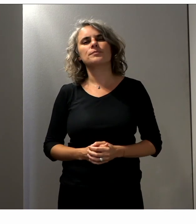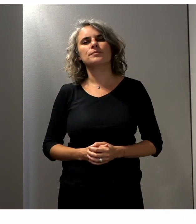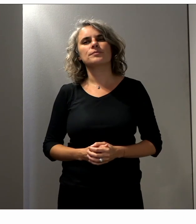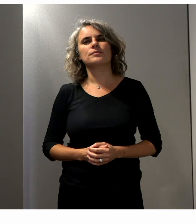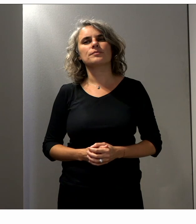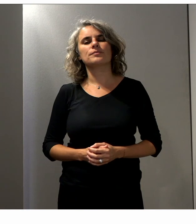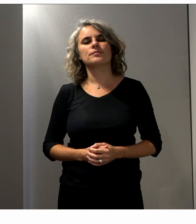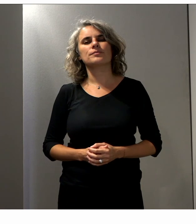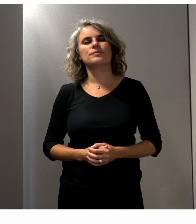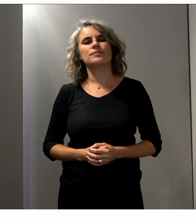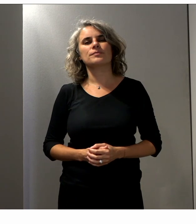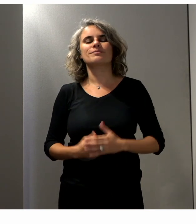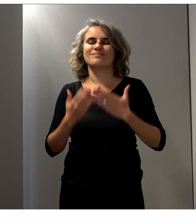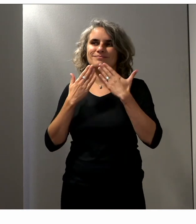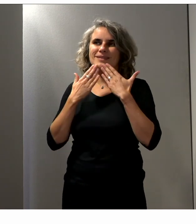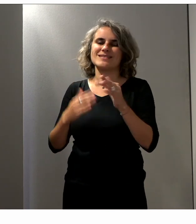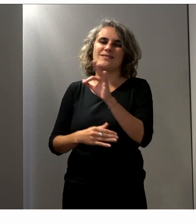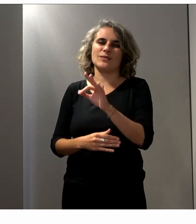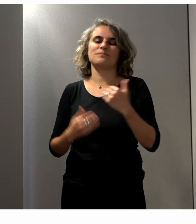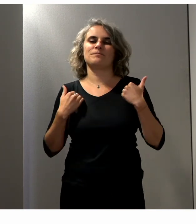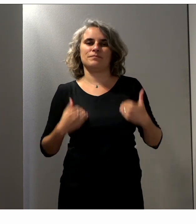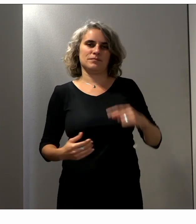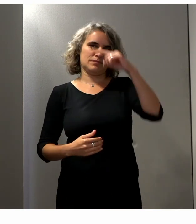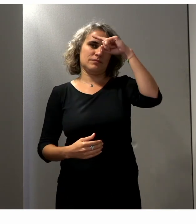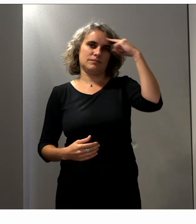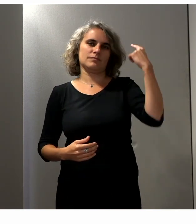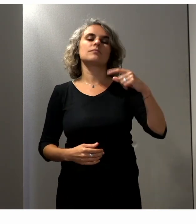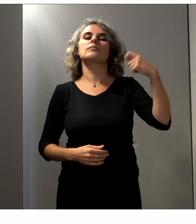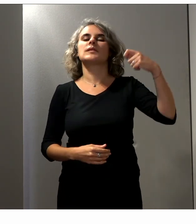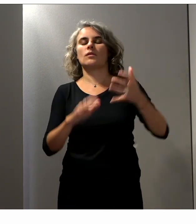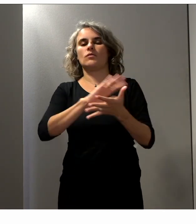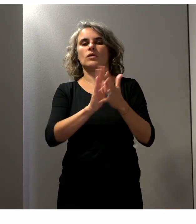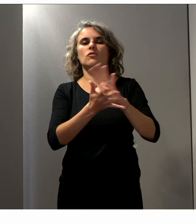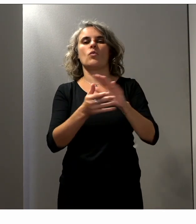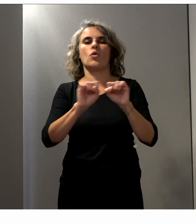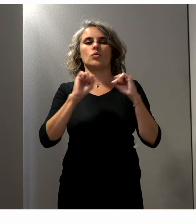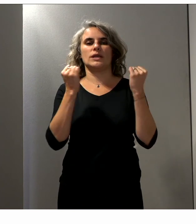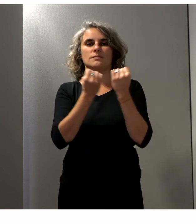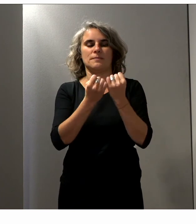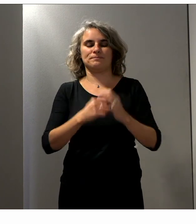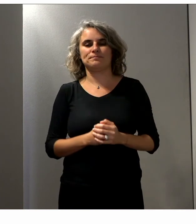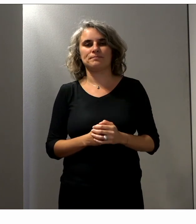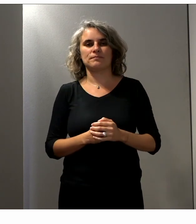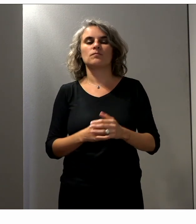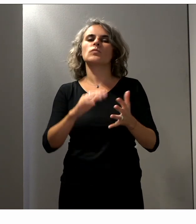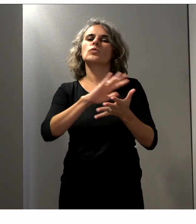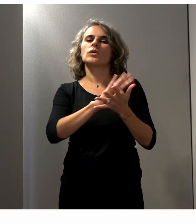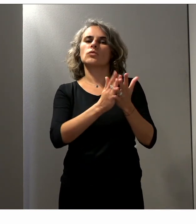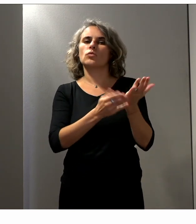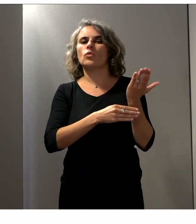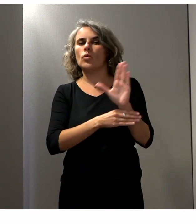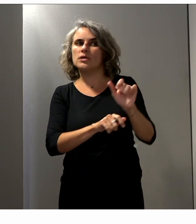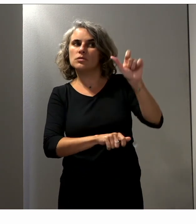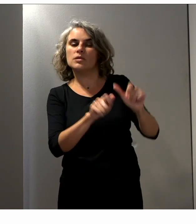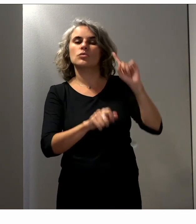Oui, merci Fernando. Donc Cédric Laurent, je suis président d'Unanime, l'association qui représente les